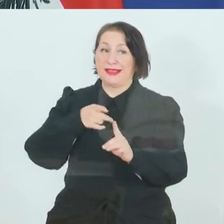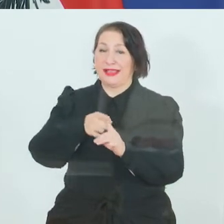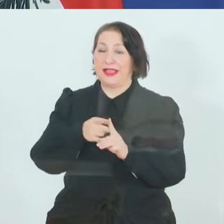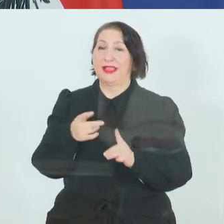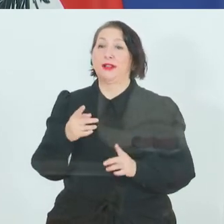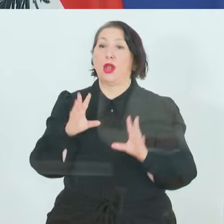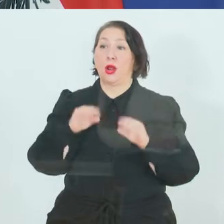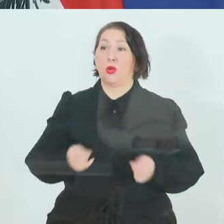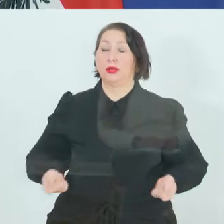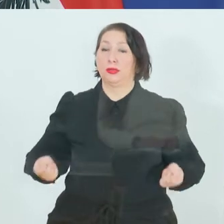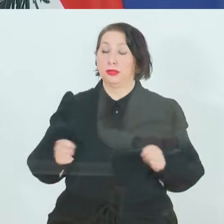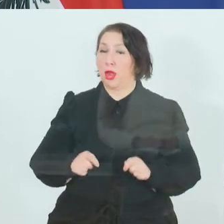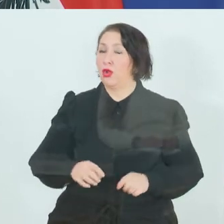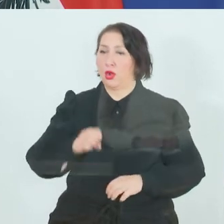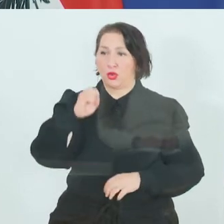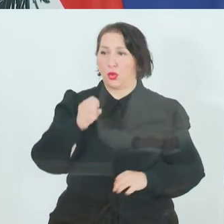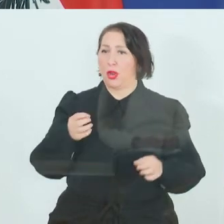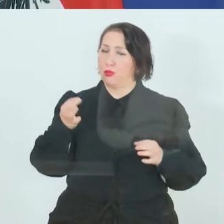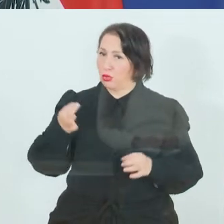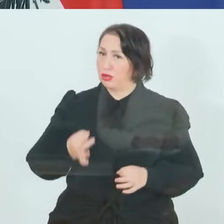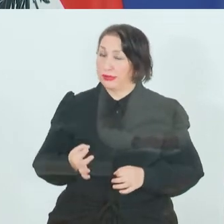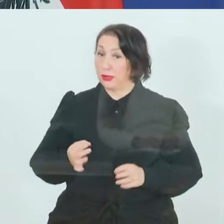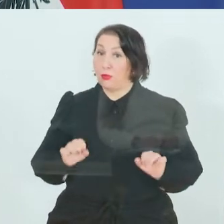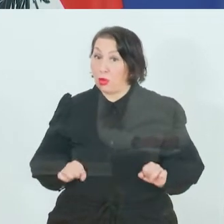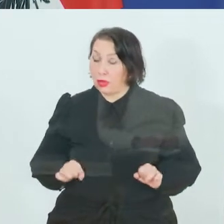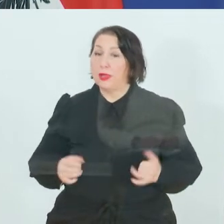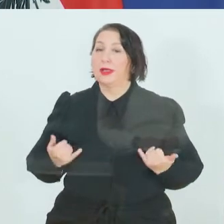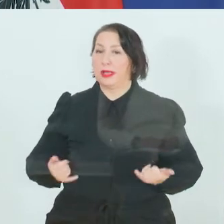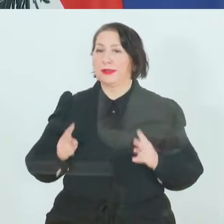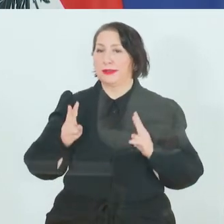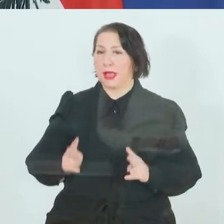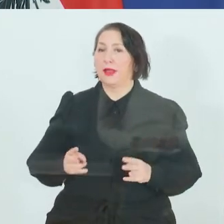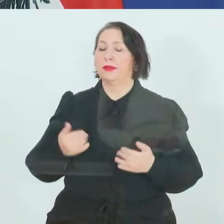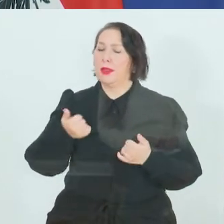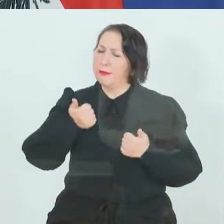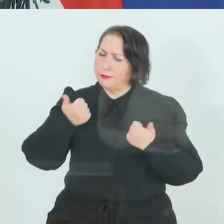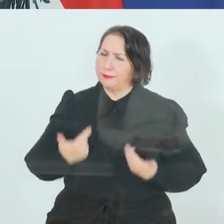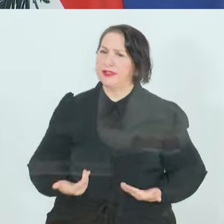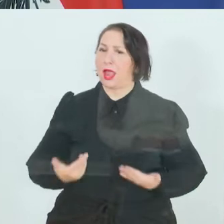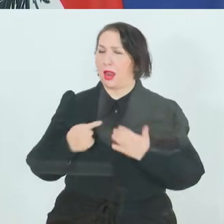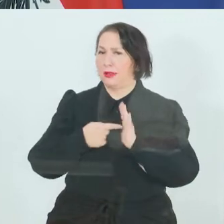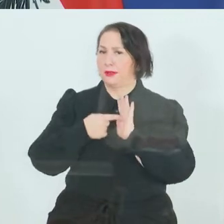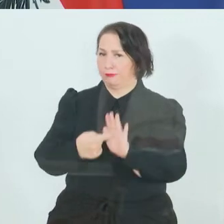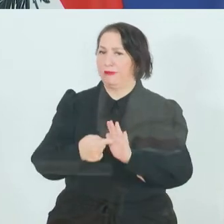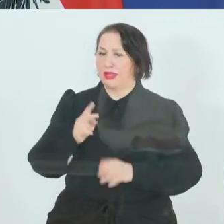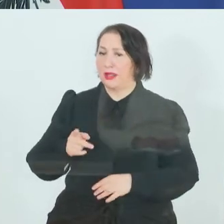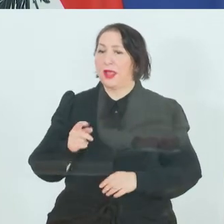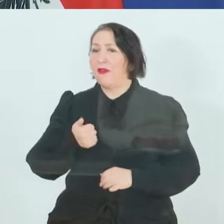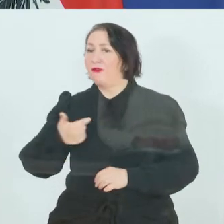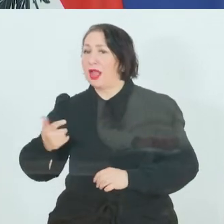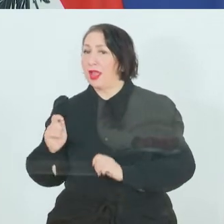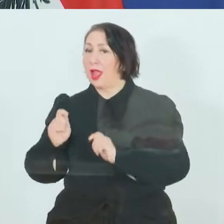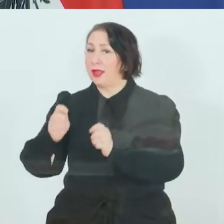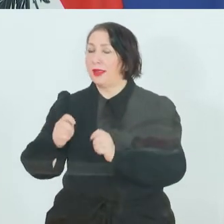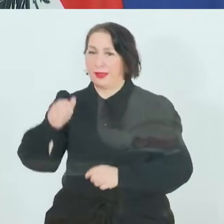0% möglich ist. Hier kann ich Ihnen heute erstmalig belastbare Zahlen nennen. Weitere Anträge kommen aber